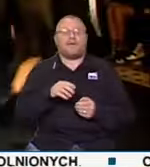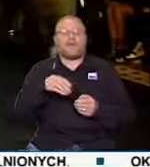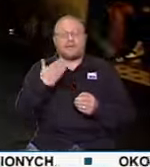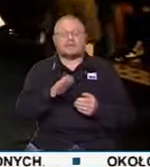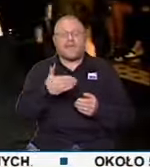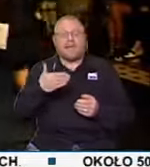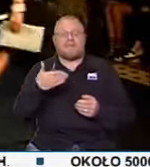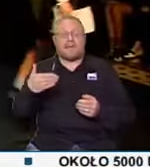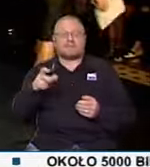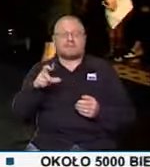MMC Studio.